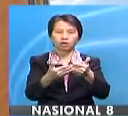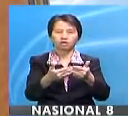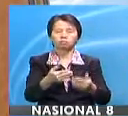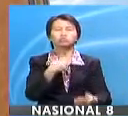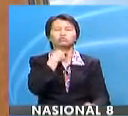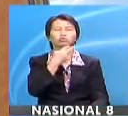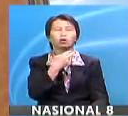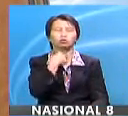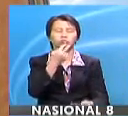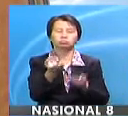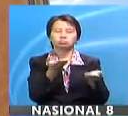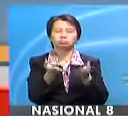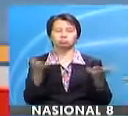suara.